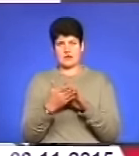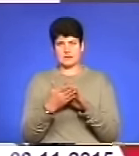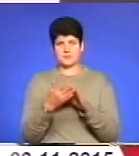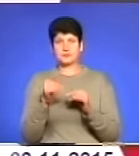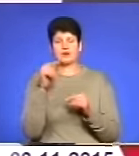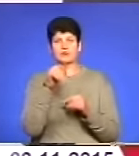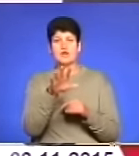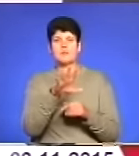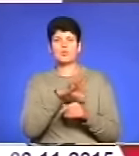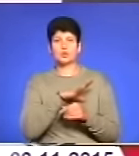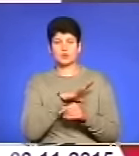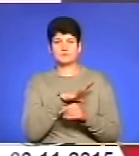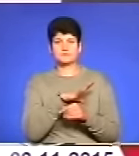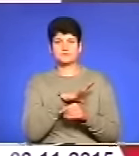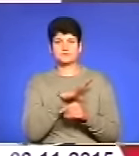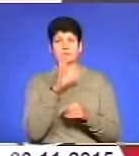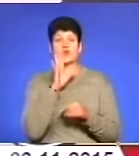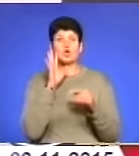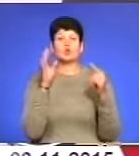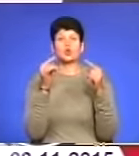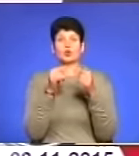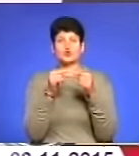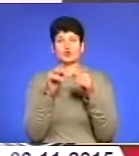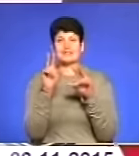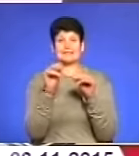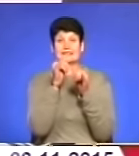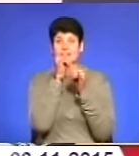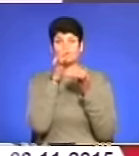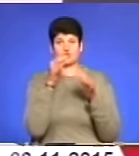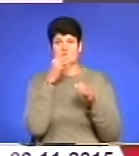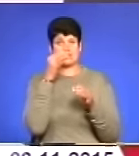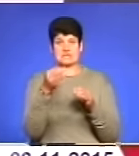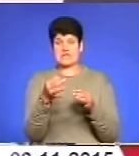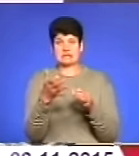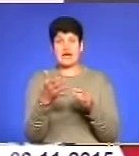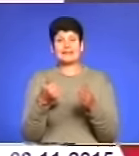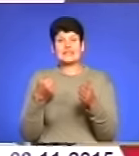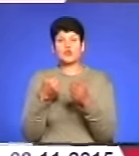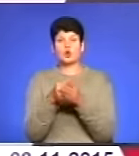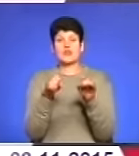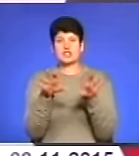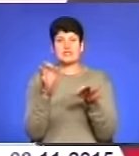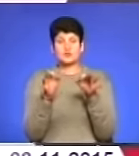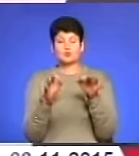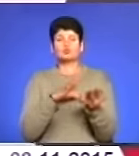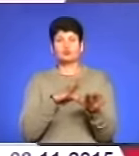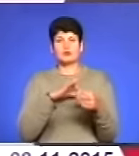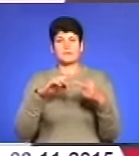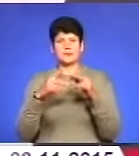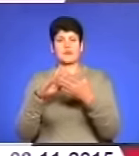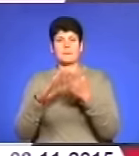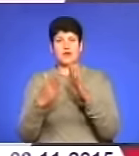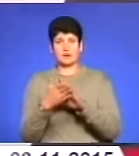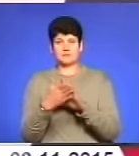була, точно дати не можу перегадати, але до рішення суду вона була переукладена. Тобто судом розглядалася вже